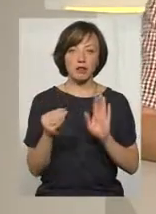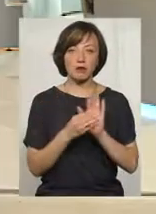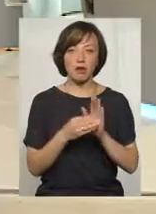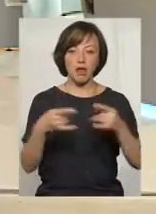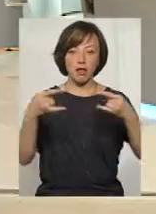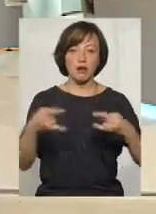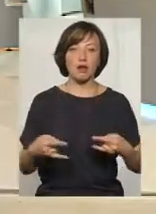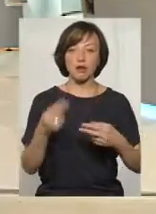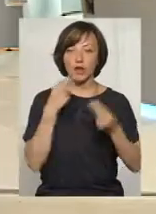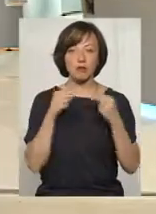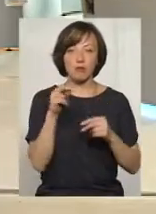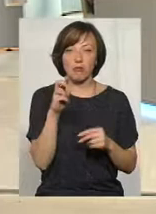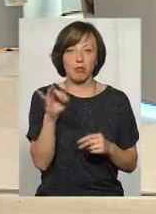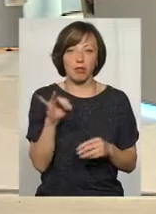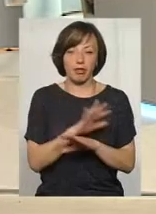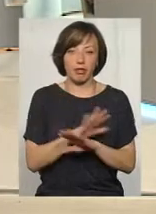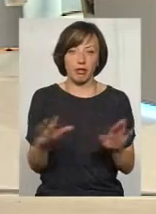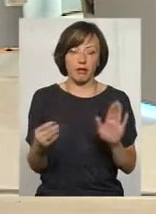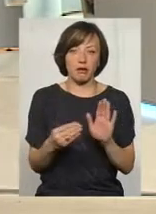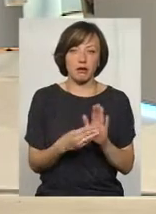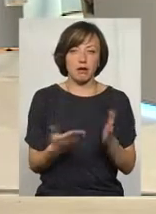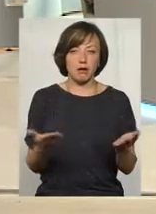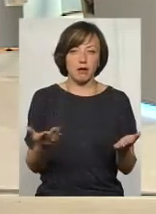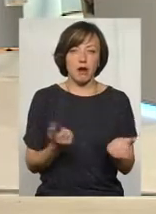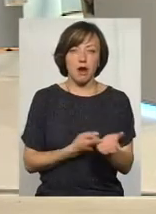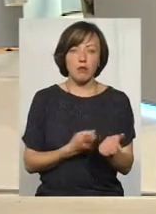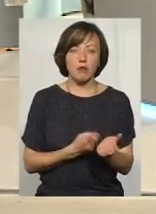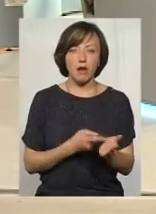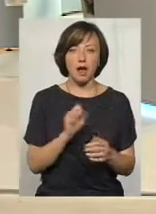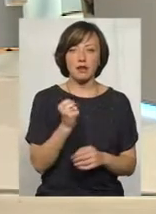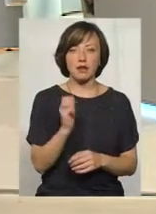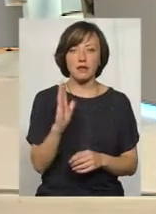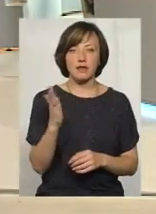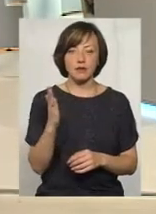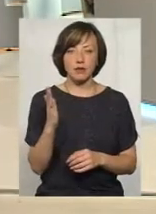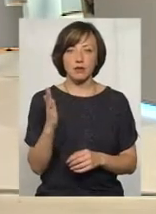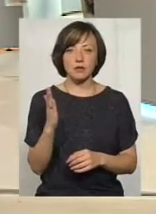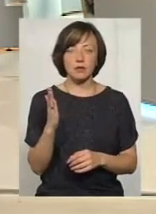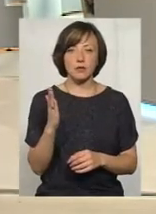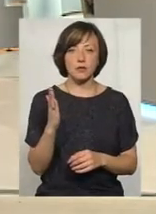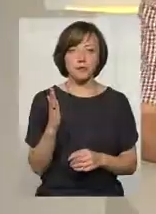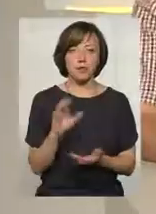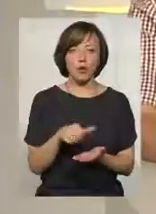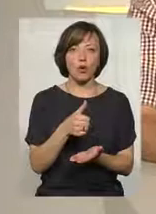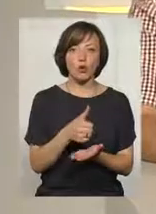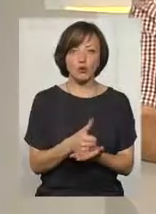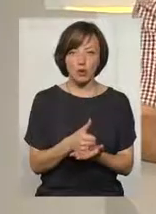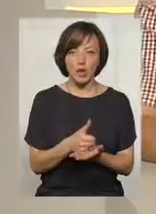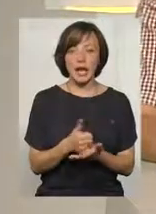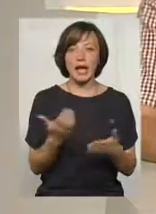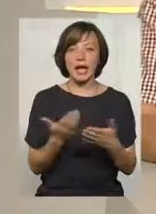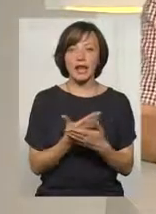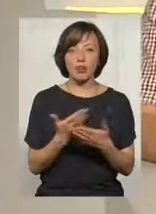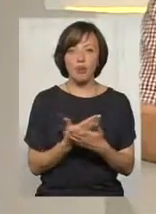чи не чіпляли той... Тому що, ну, аргумент Андрія Васильовича Олеся, який очолює, так, ну, кіновідеопрокат правильно